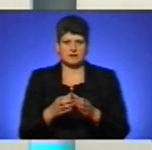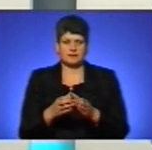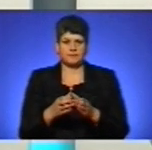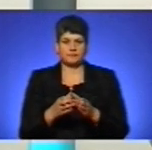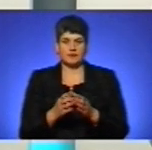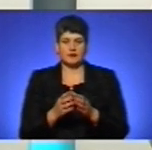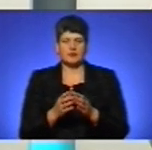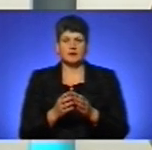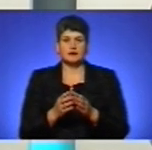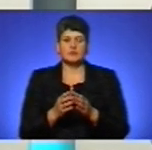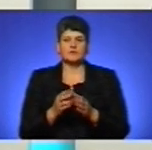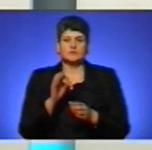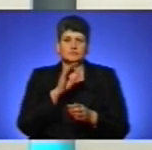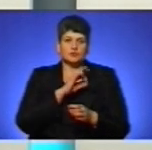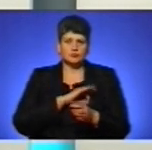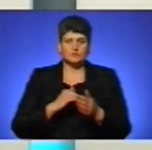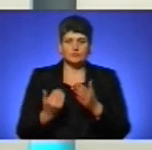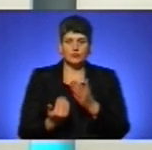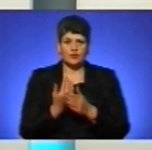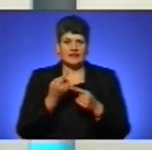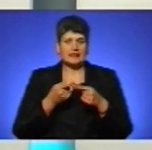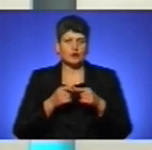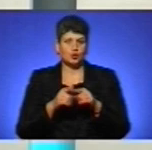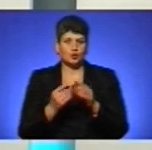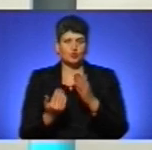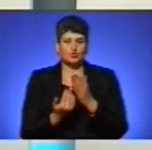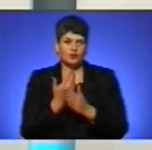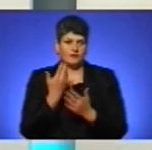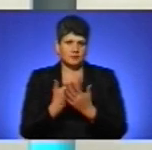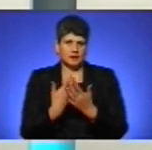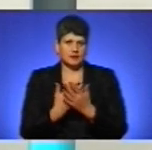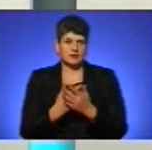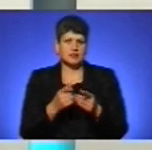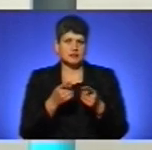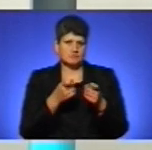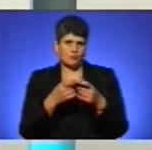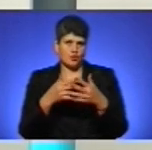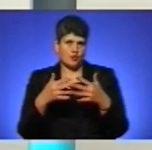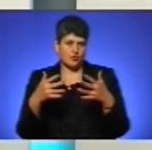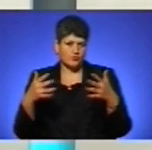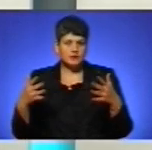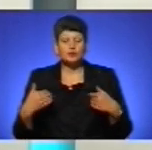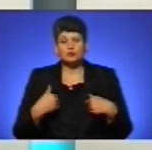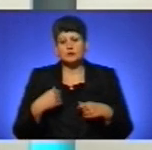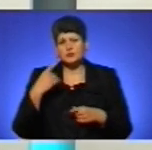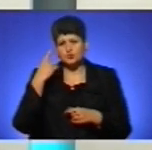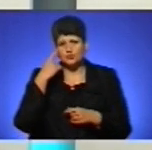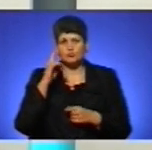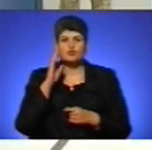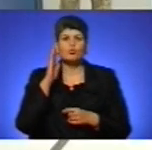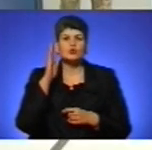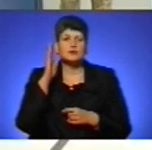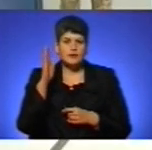впроваджуються і застосовуються нові технології, нові зразки озброєння. Тому, я думаю, що і в подальшому